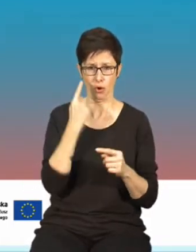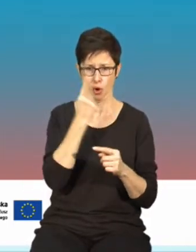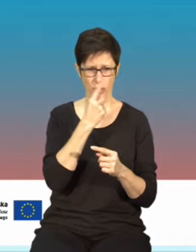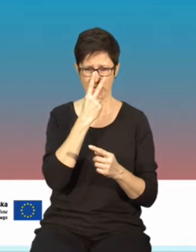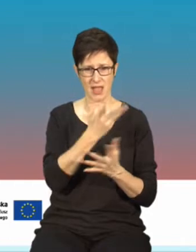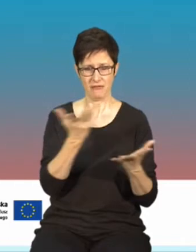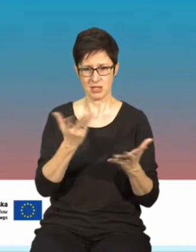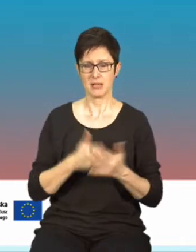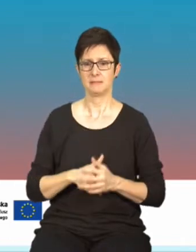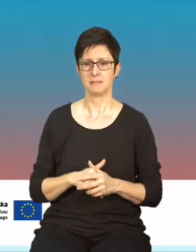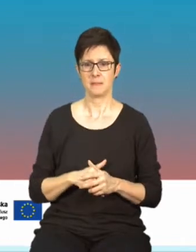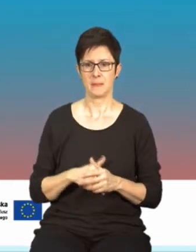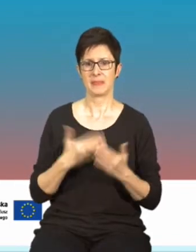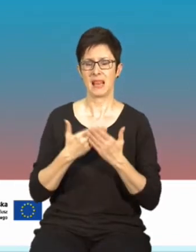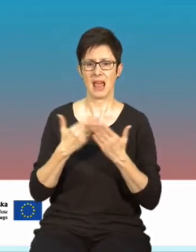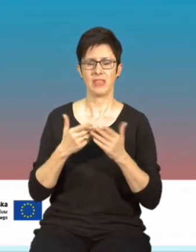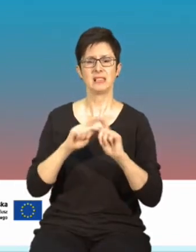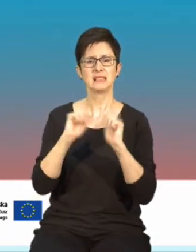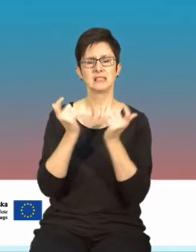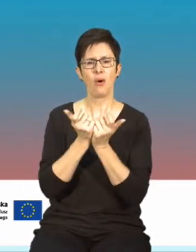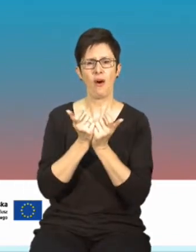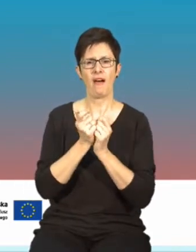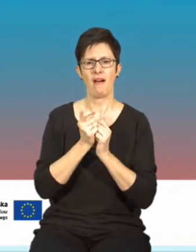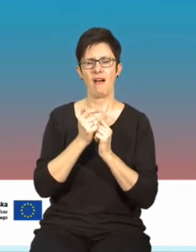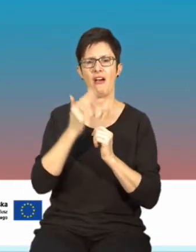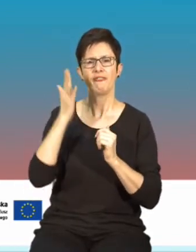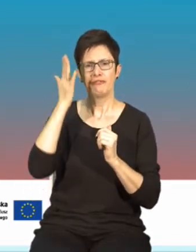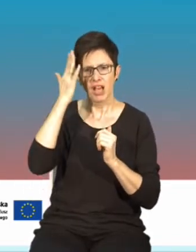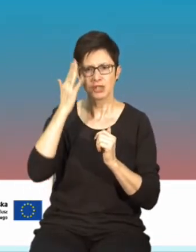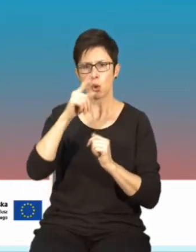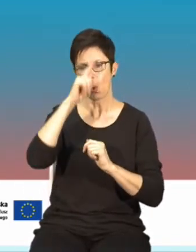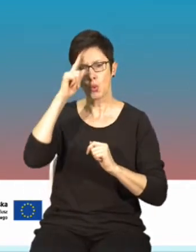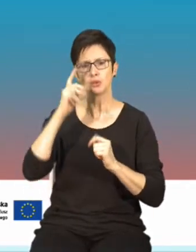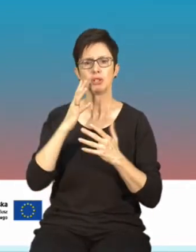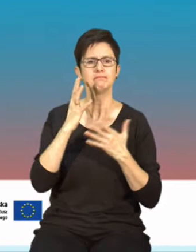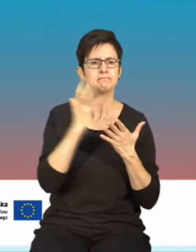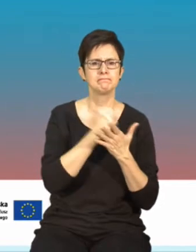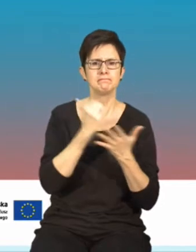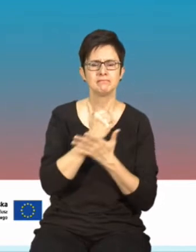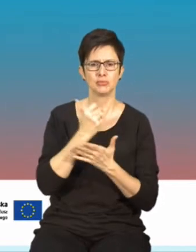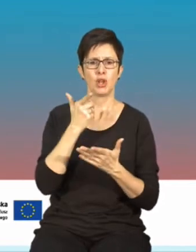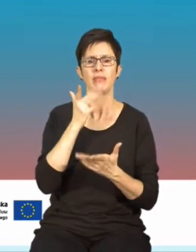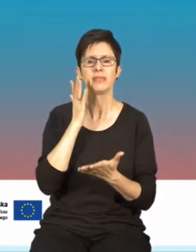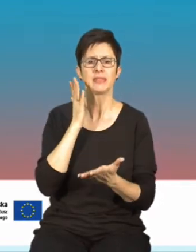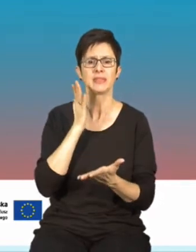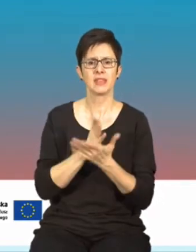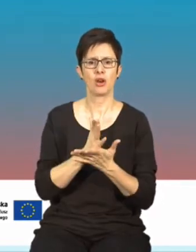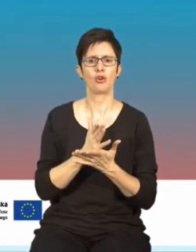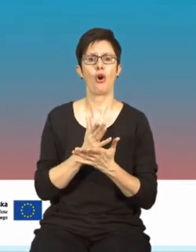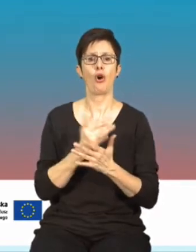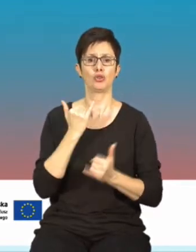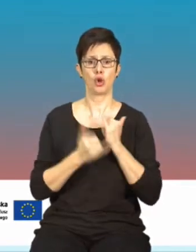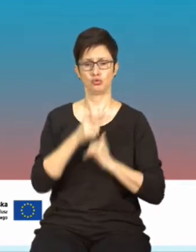całość wiedzy, jaką ludzie zdobywają na ten temat, opiera się tylko i wyłącznie na wierze.